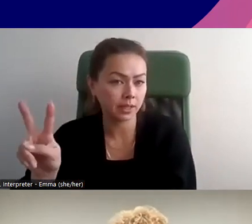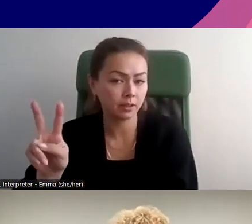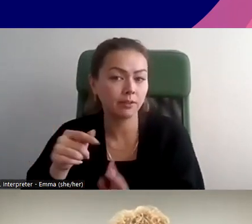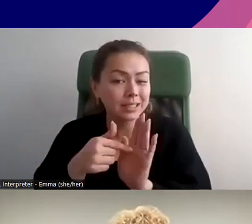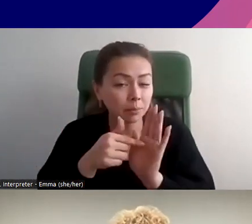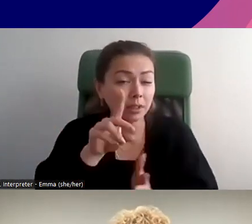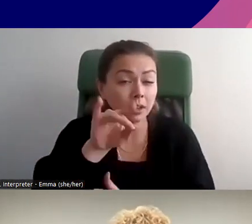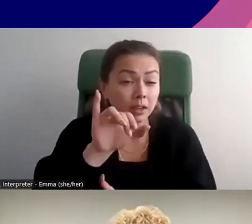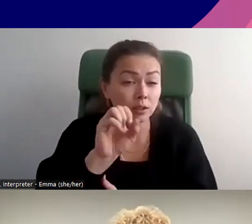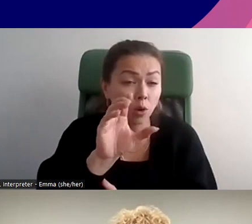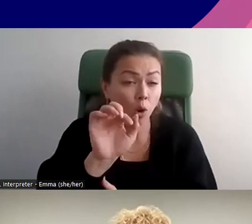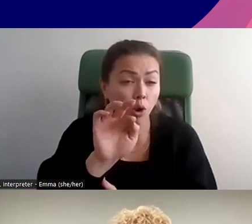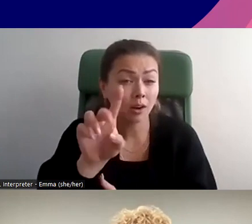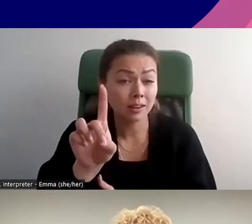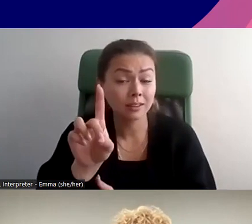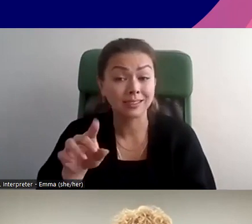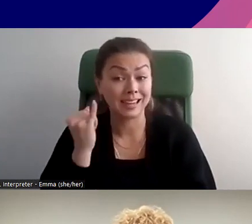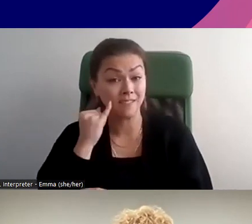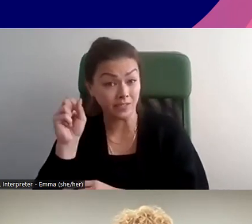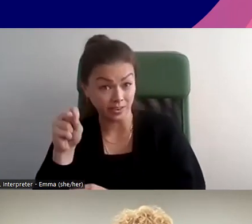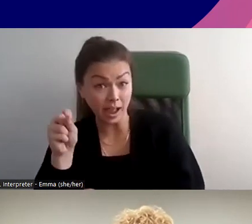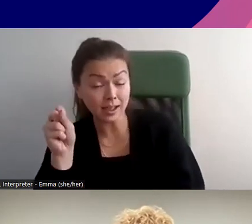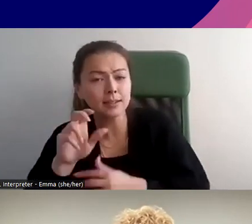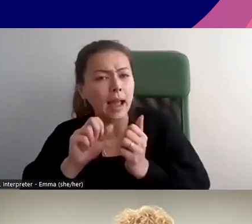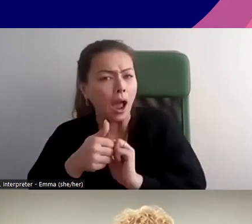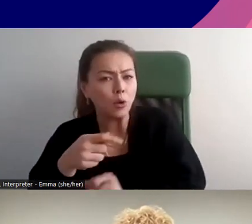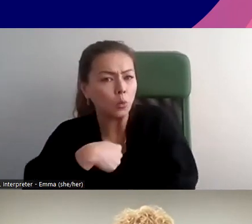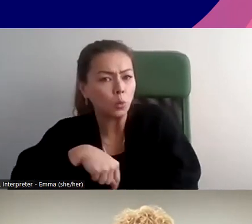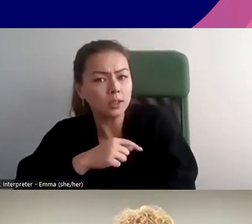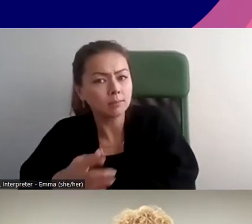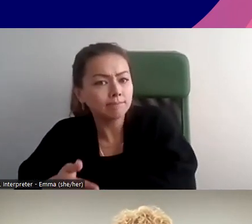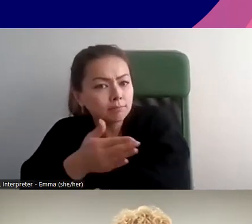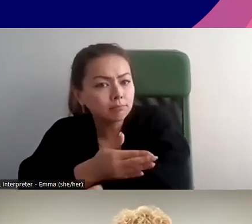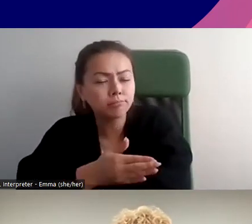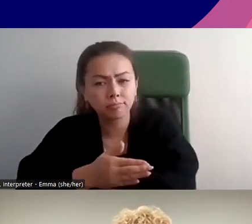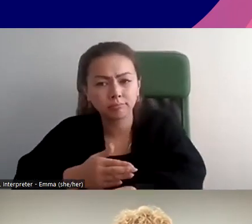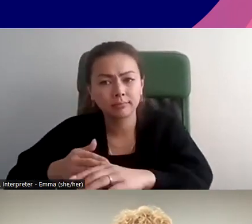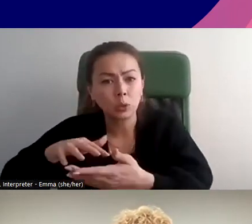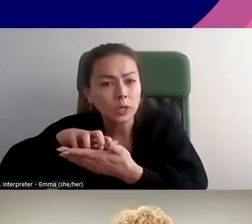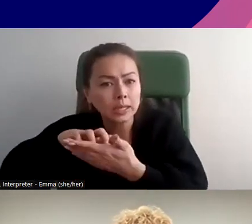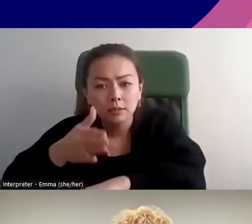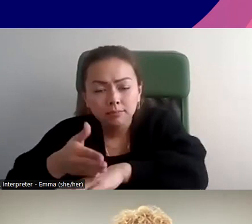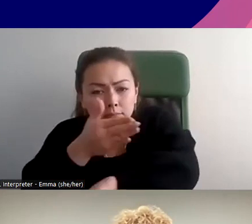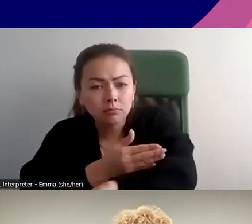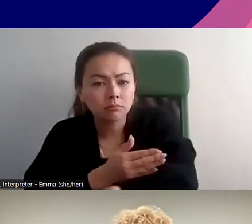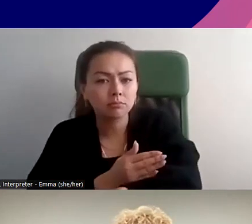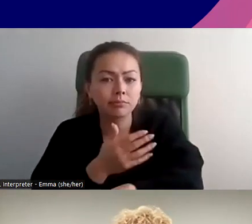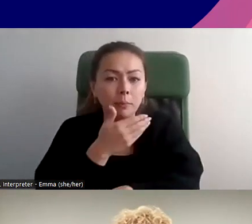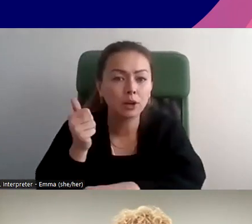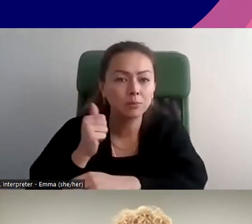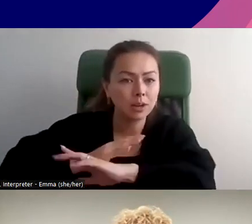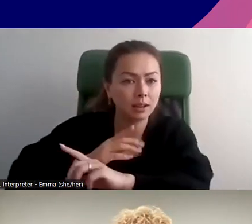comment pouvons-nous identifier et aborder les vulnérabilités dans cet espace? Dans cet espace en ligne pour mieux protéger nos adolescents.